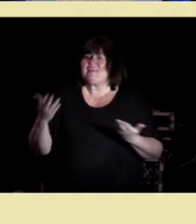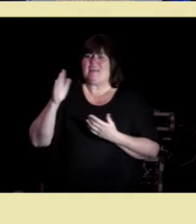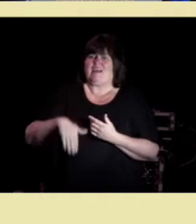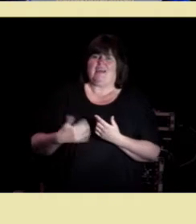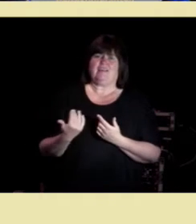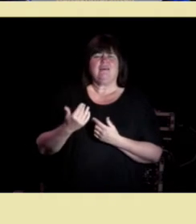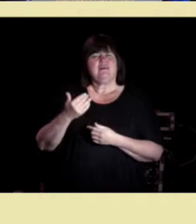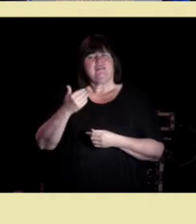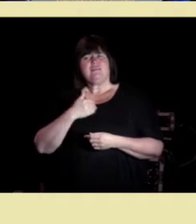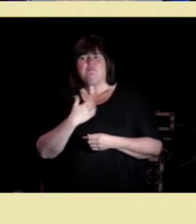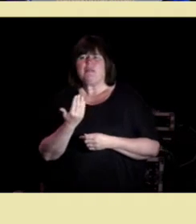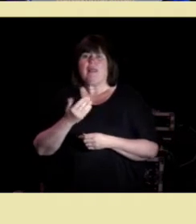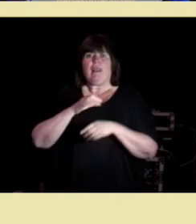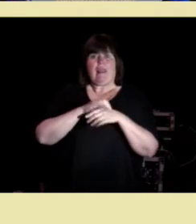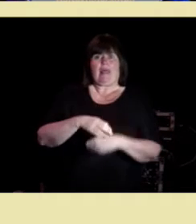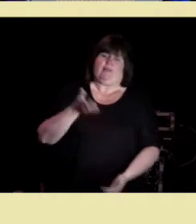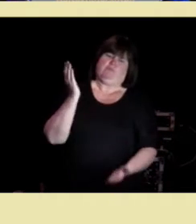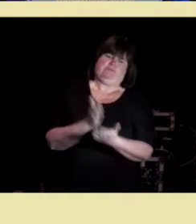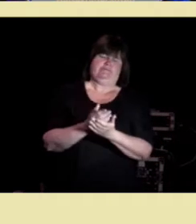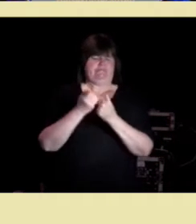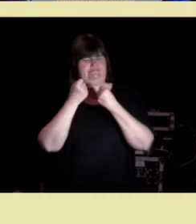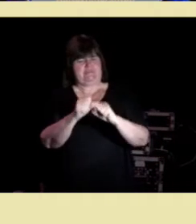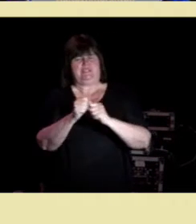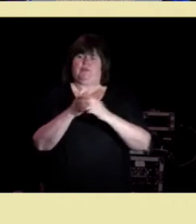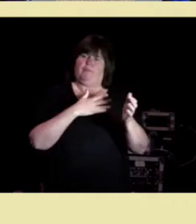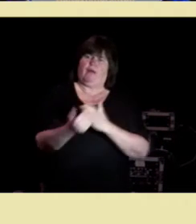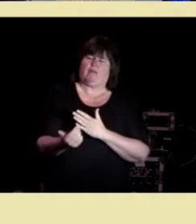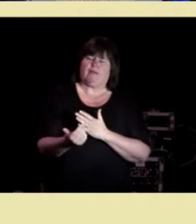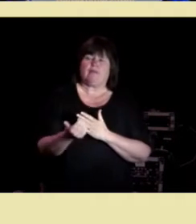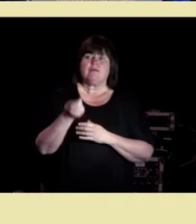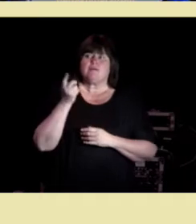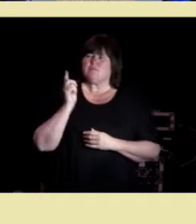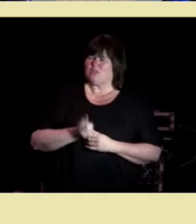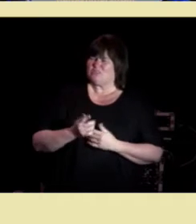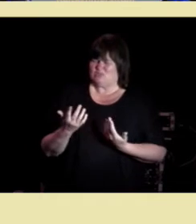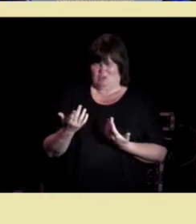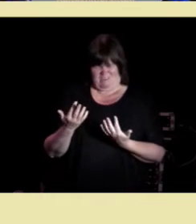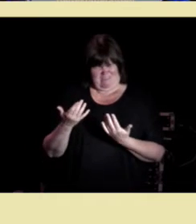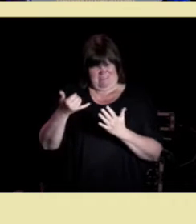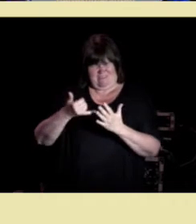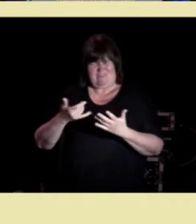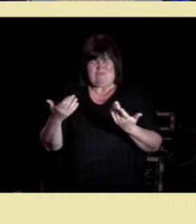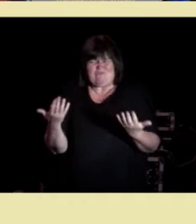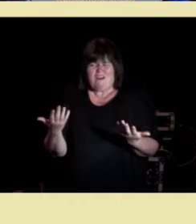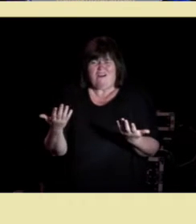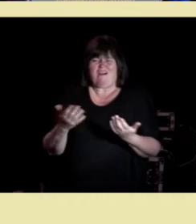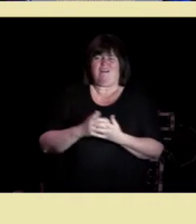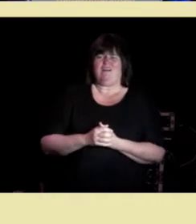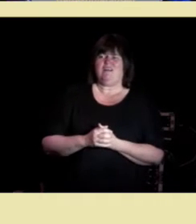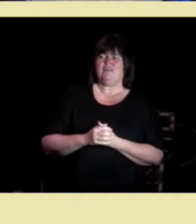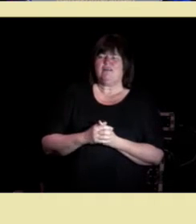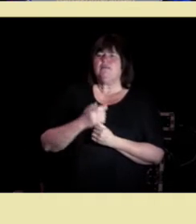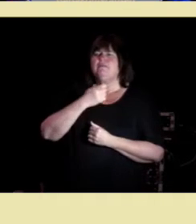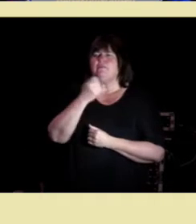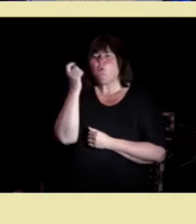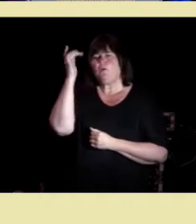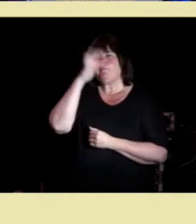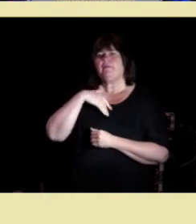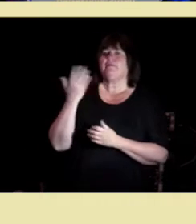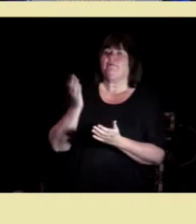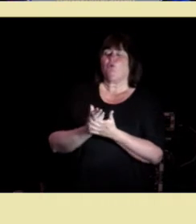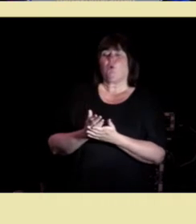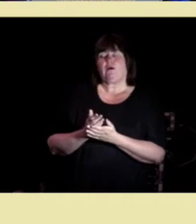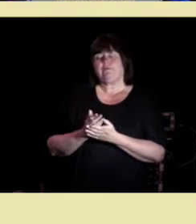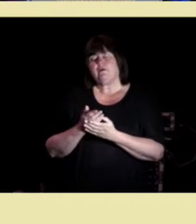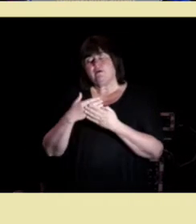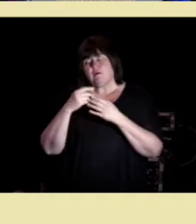at legen bare beslutter å iverksette behandling. Men altså, hva er det? Noen mener at er tilstrekkelig at pasienten er blitt